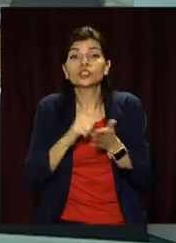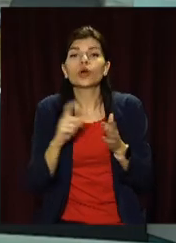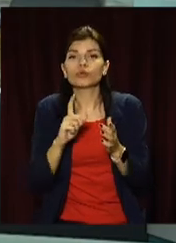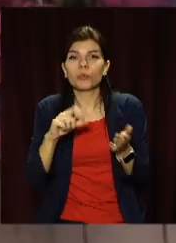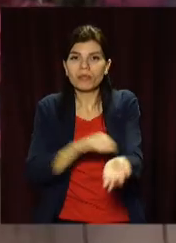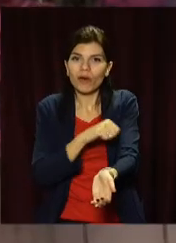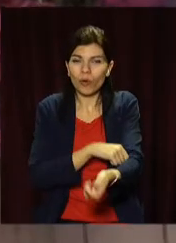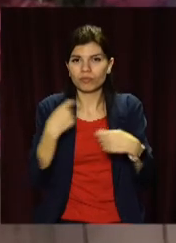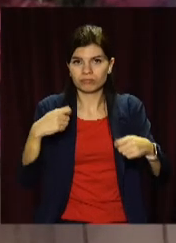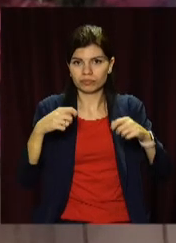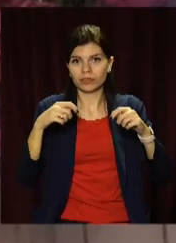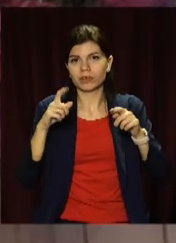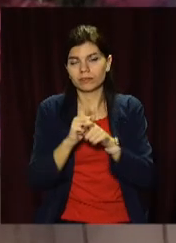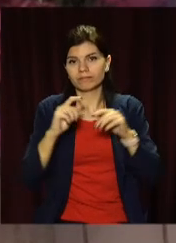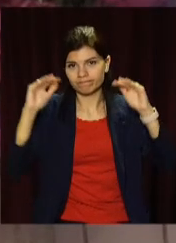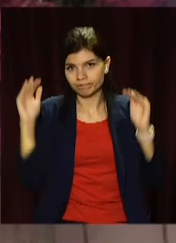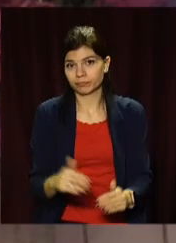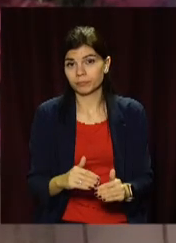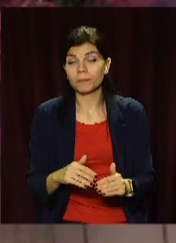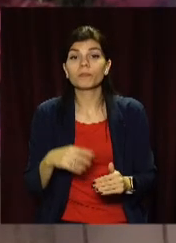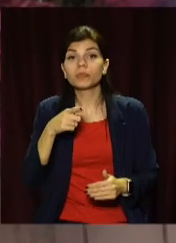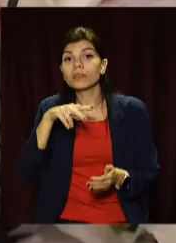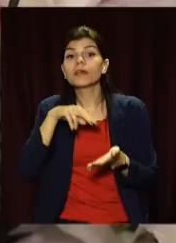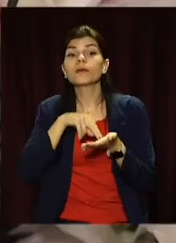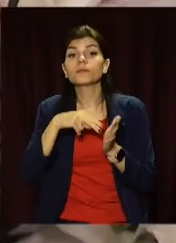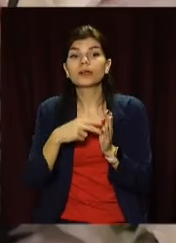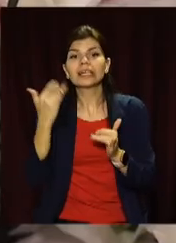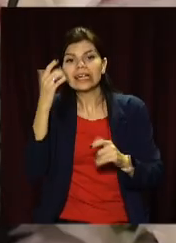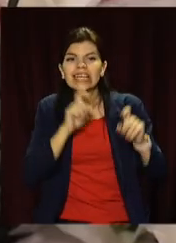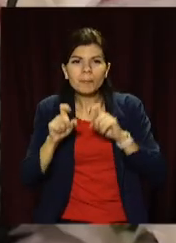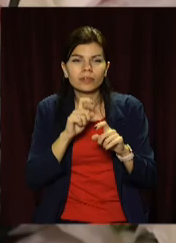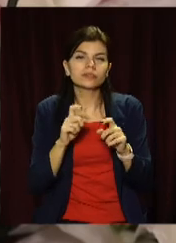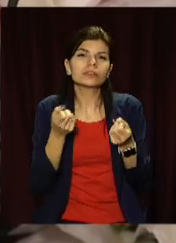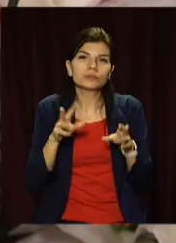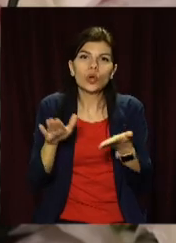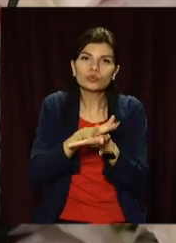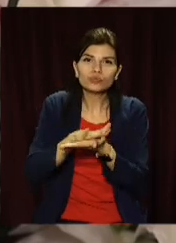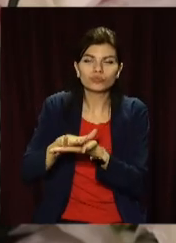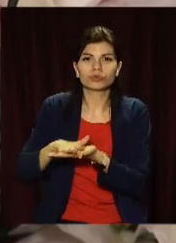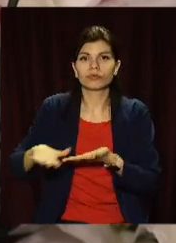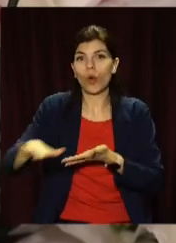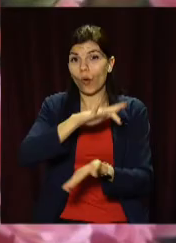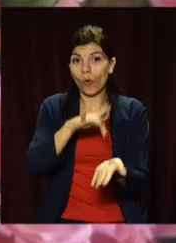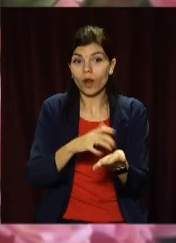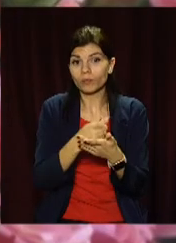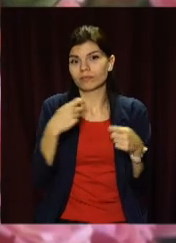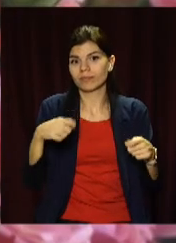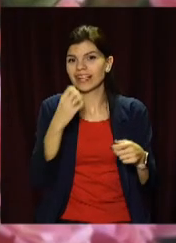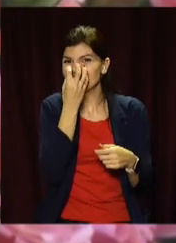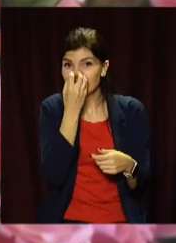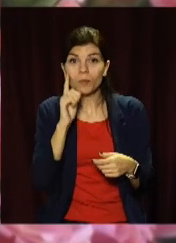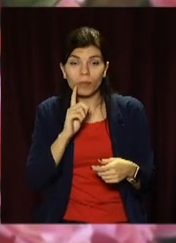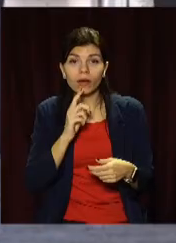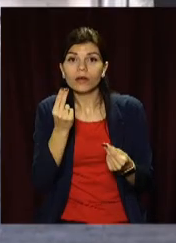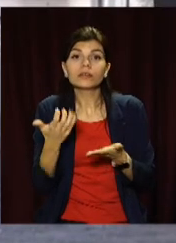гроші, які виторгують за рослини, планують купити спеціальні остаткування та хімічні засоби для очищення фасадів міста. Благодійники кажуть,